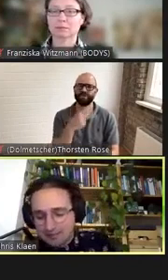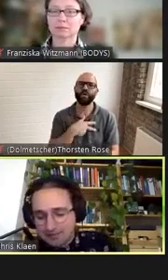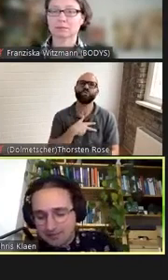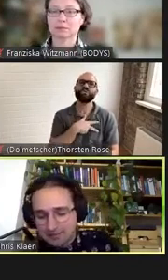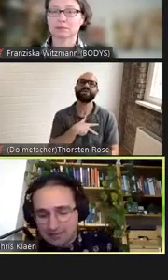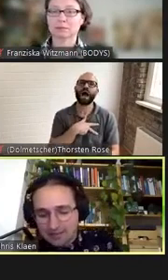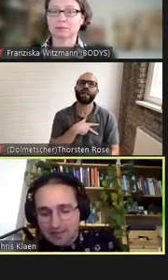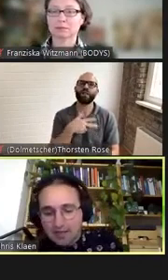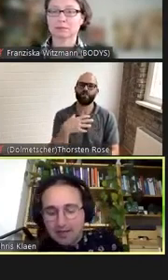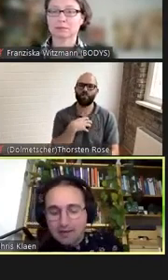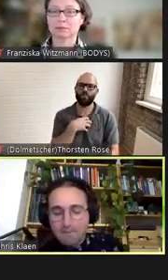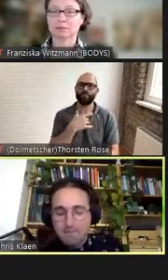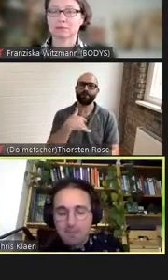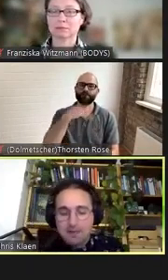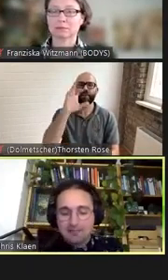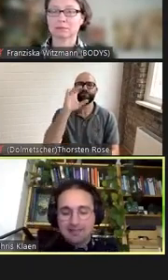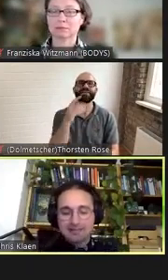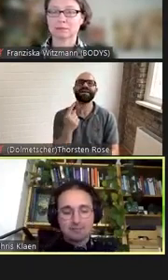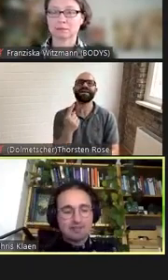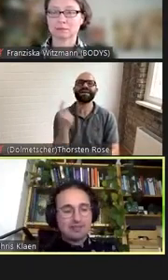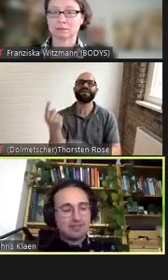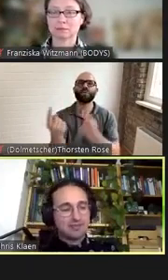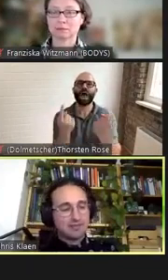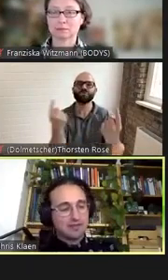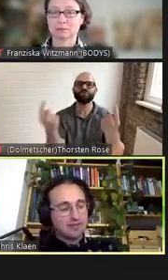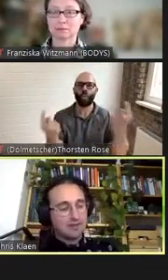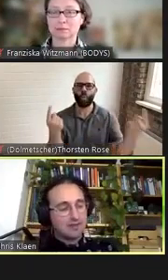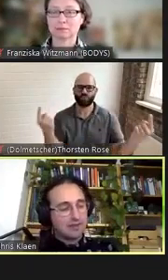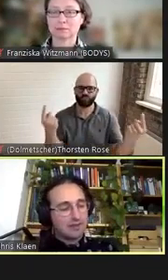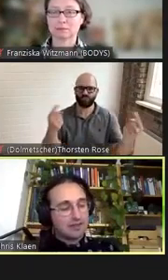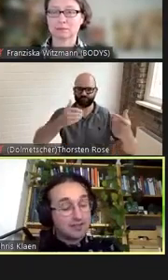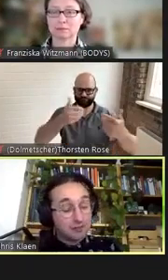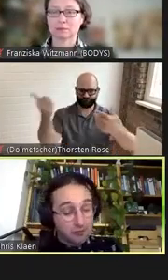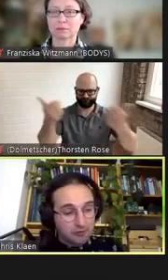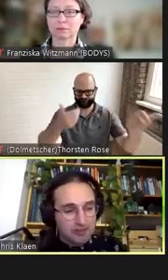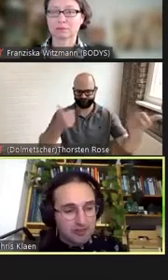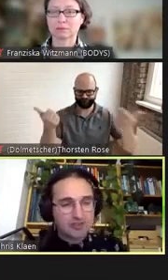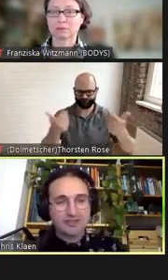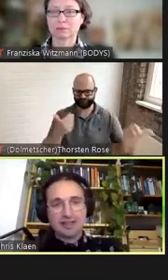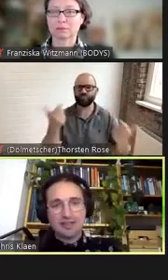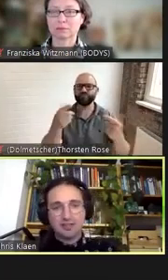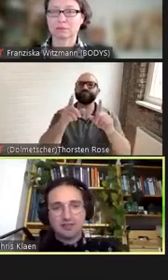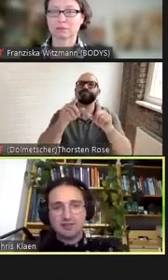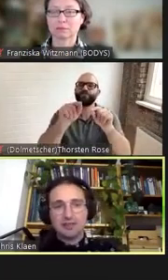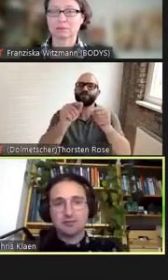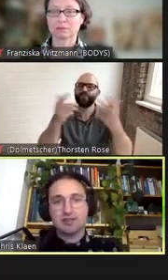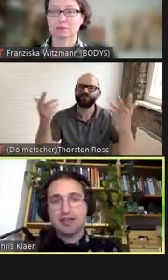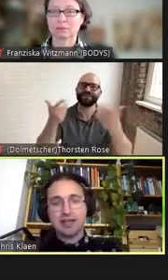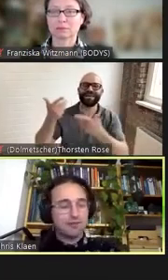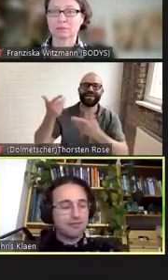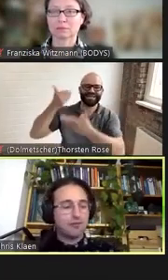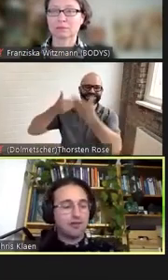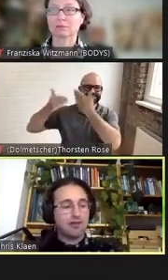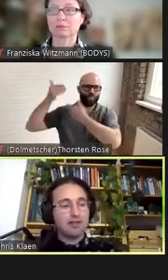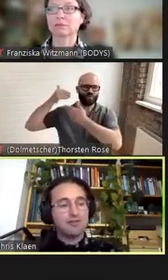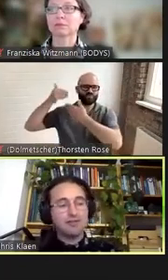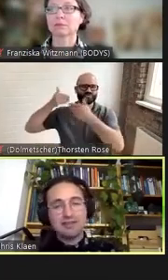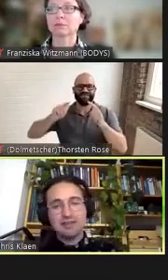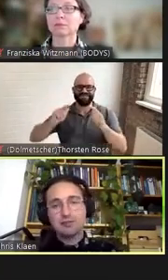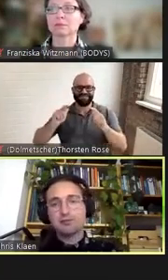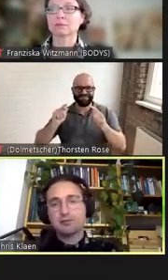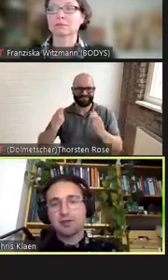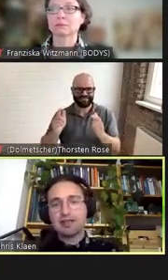meine ich damit? Ich meine damit, dass wir historisch, gesellschaftlich und nach wie vor